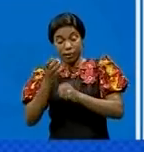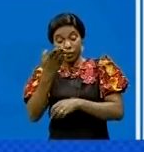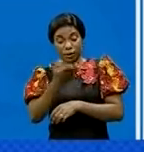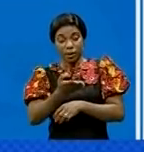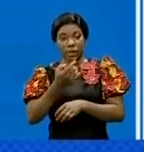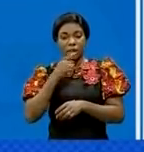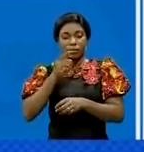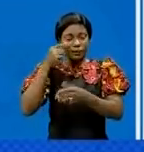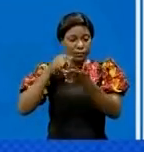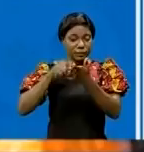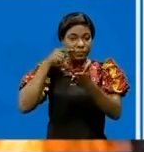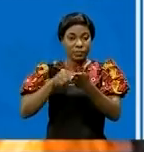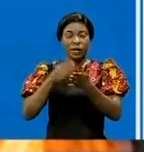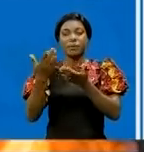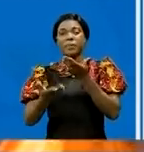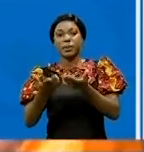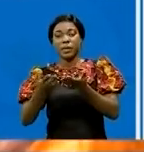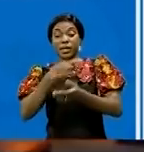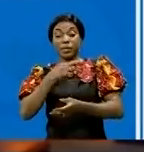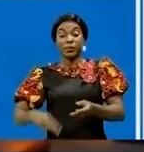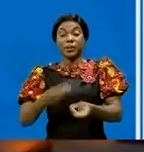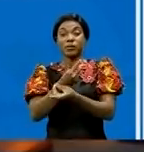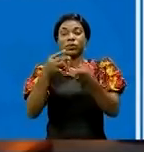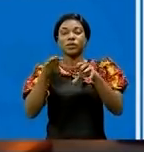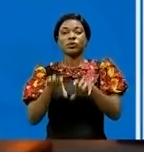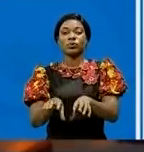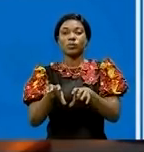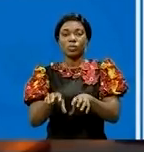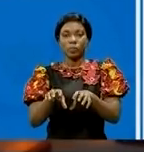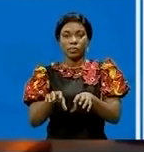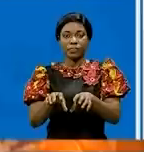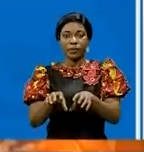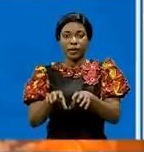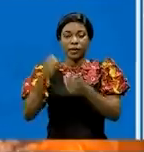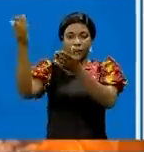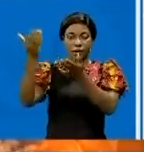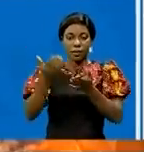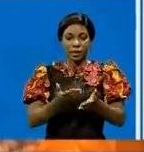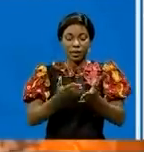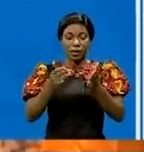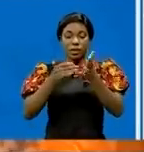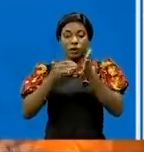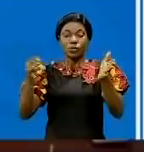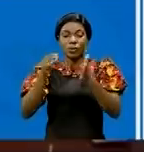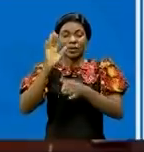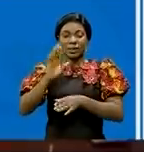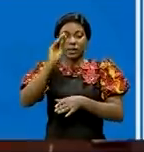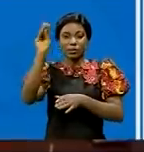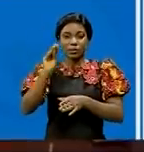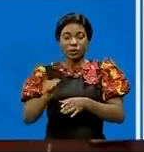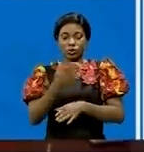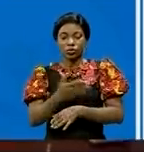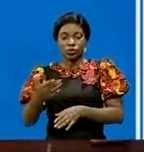par le constat selon lequel la République démocratique du Congo exporte 95% de produits primaires